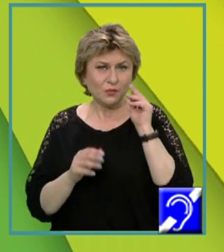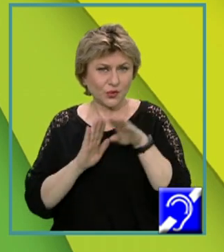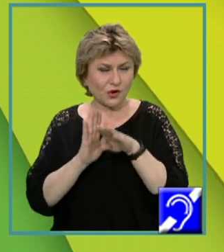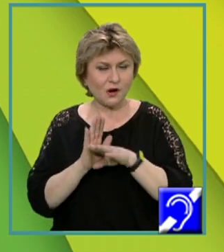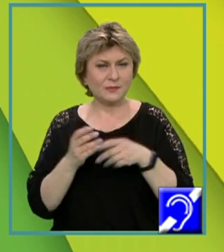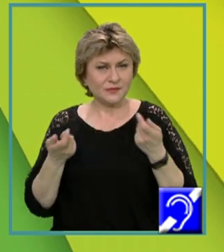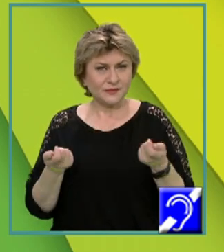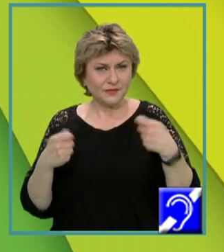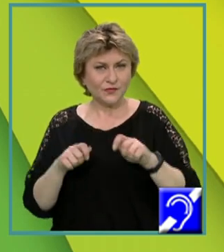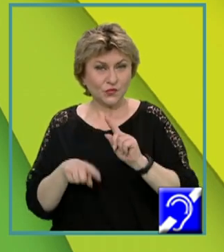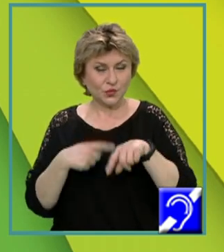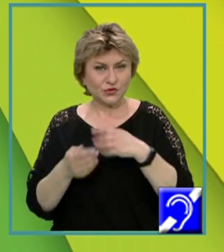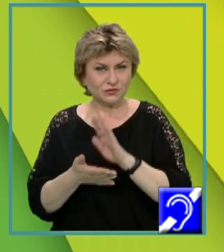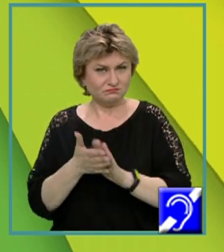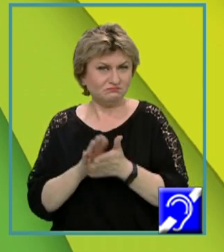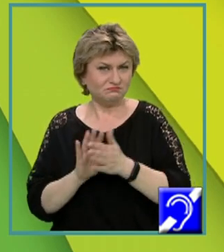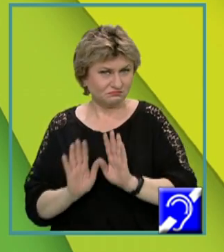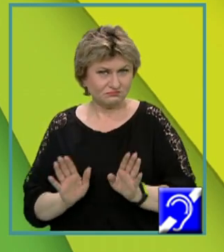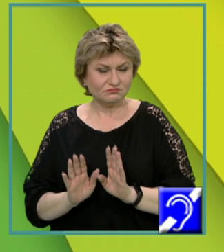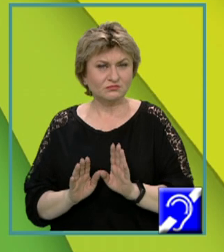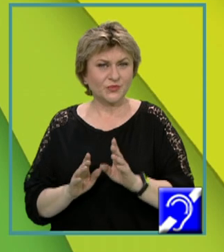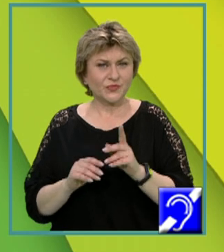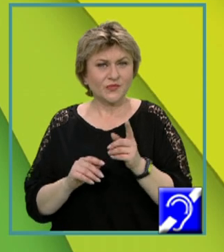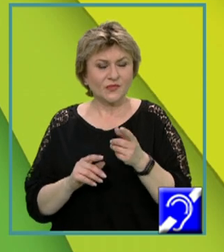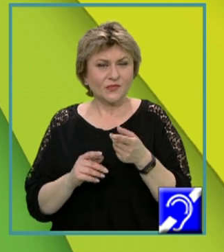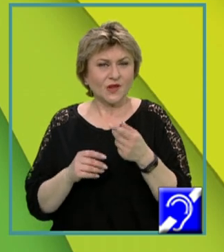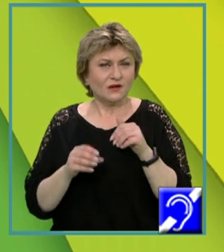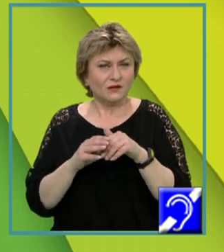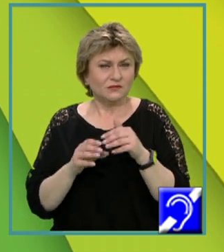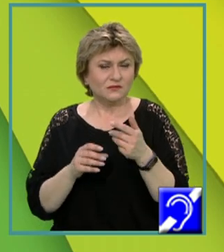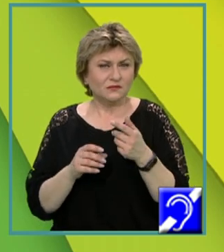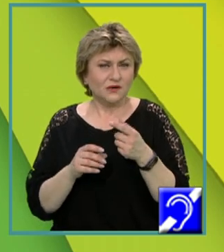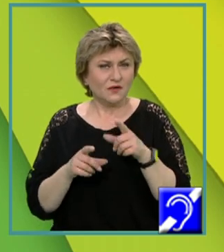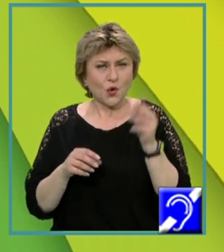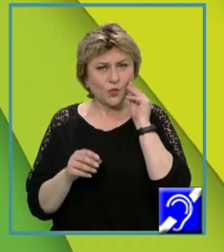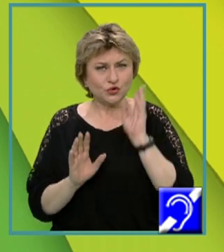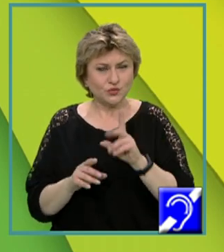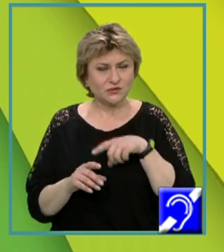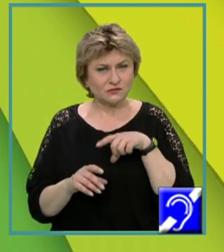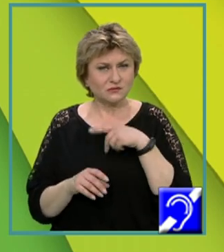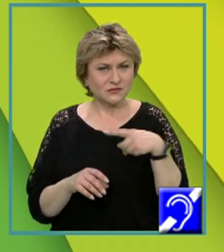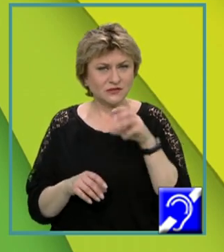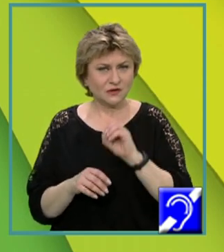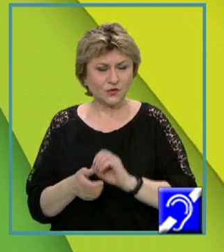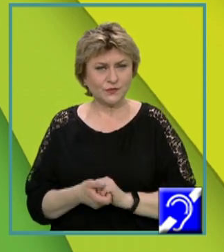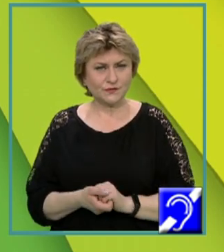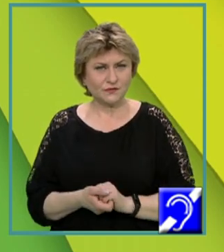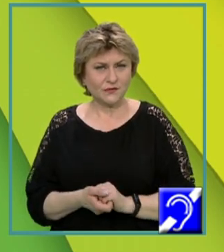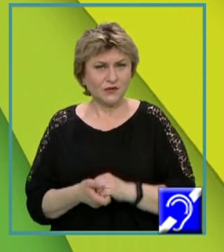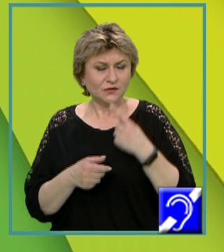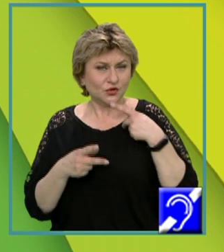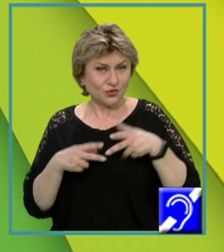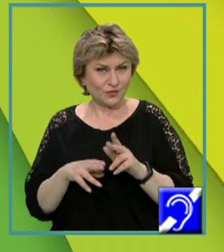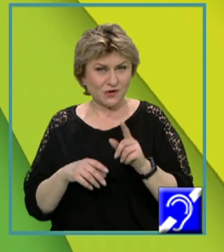încheia după executarea ultimei instrucțiuni a lui main, care în mod obișnuit este return 0. Transferul